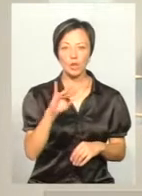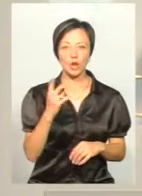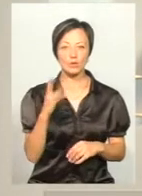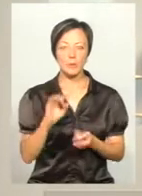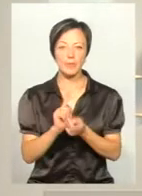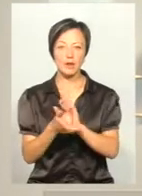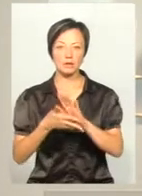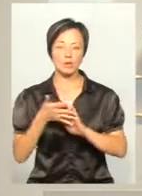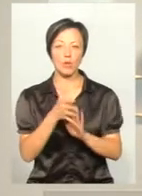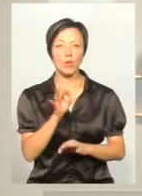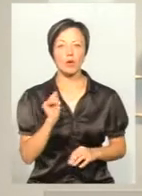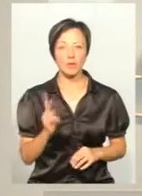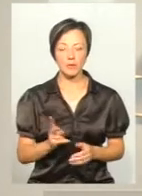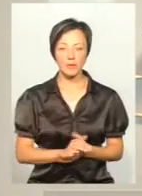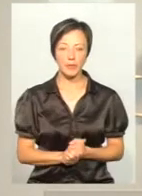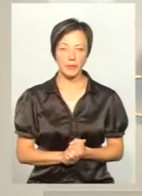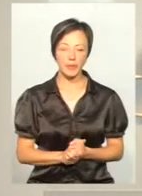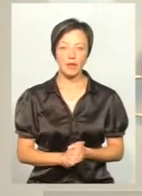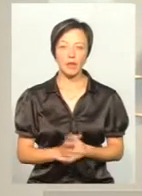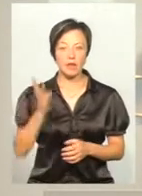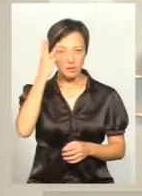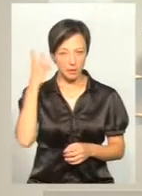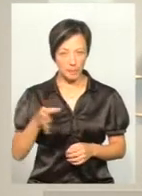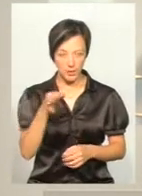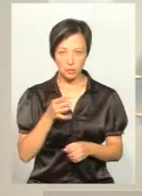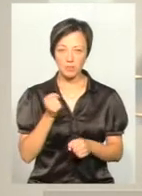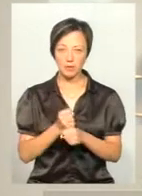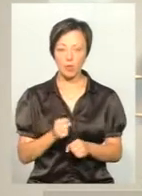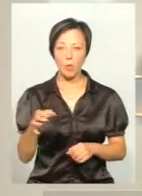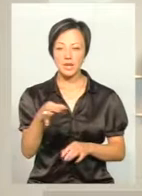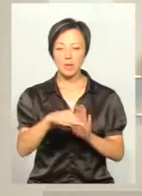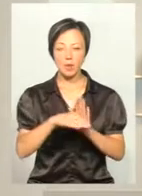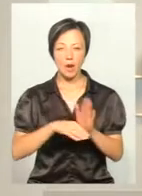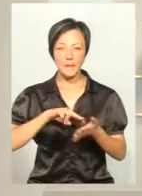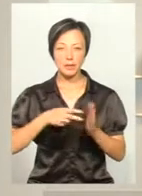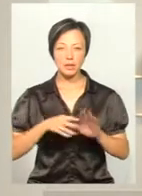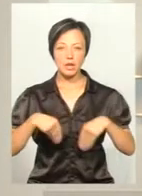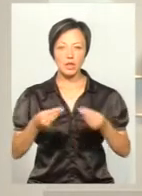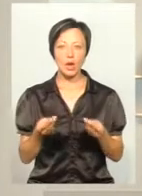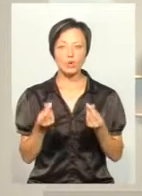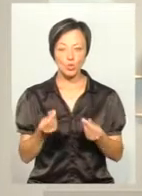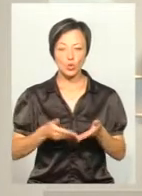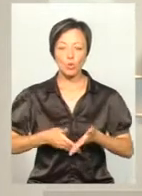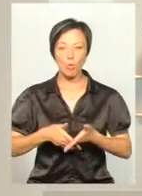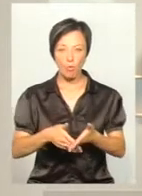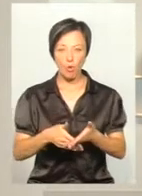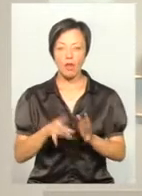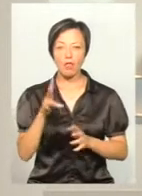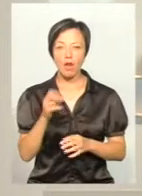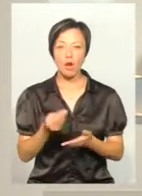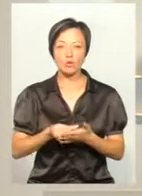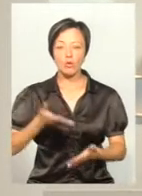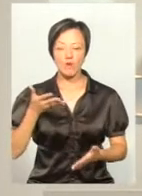переклад на мову жестів Ольга Рибак. На Хмельниччині діє обласна програма, яка передбачає надання грошової допомоги на